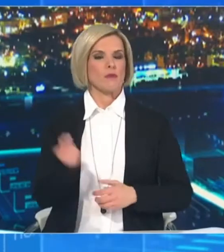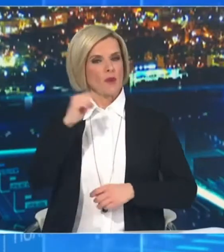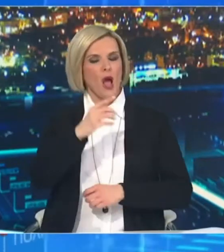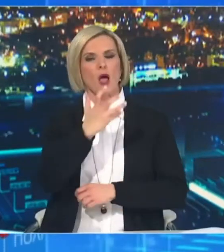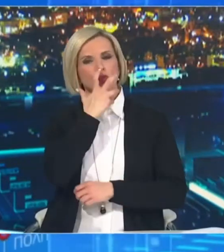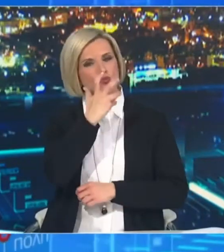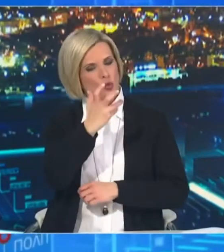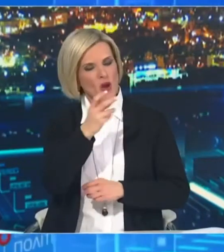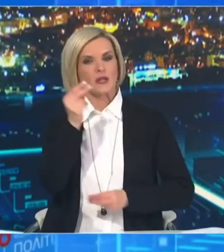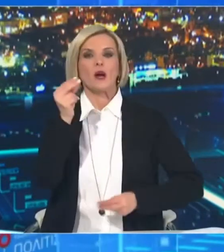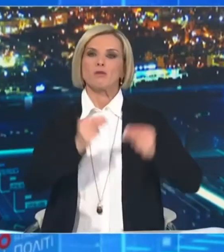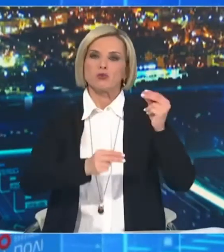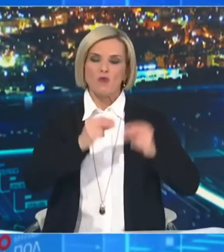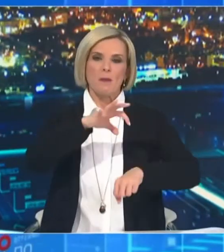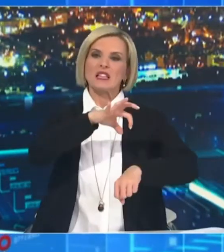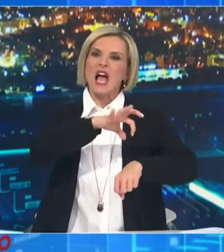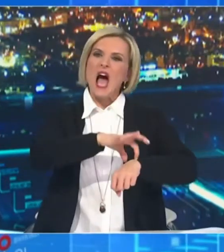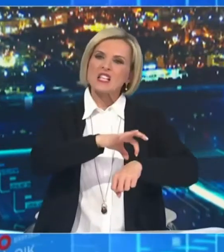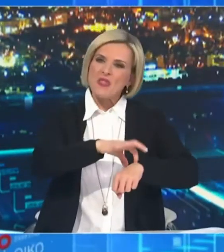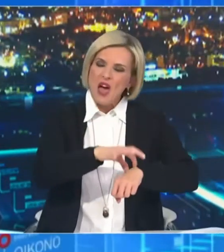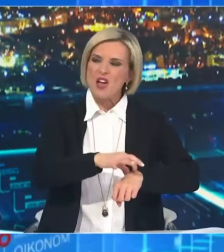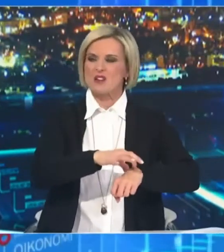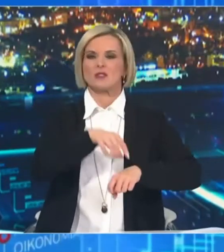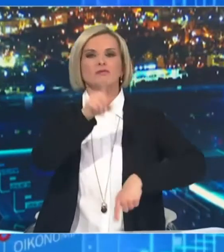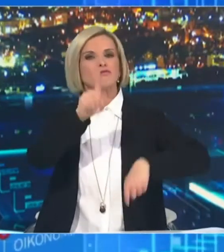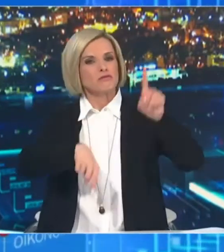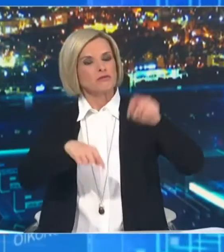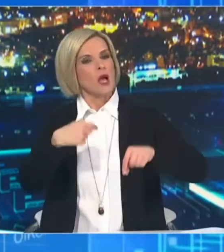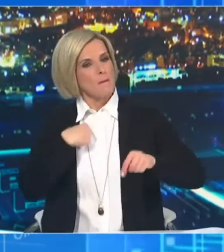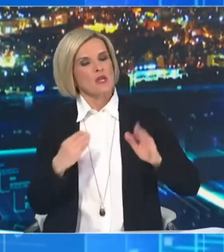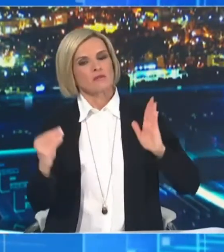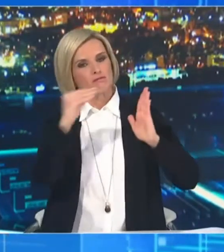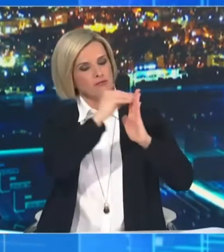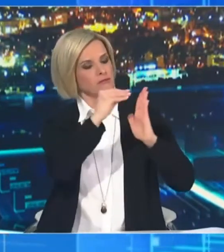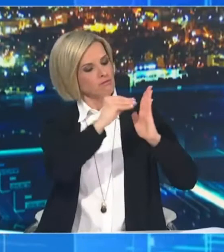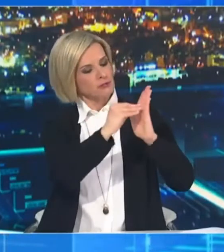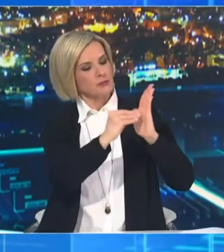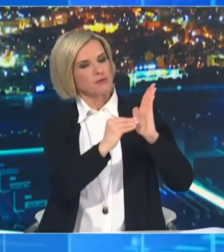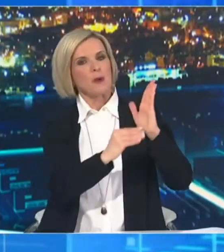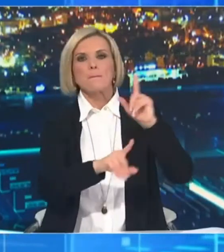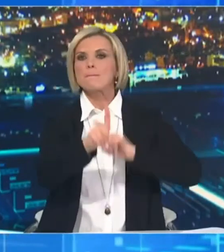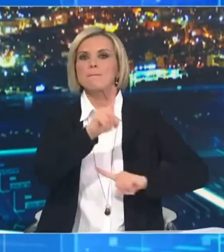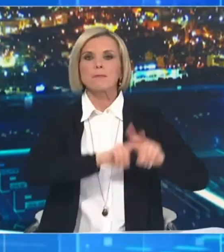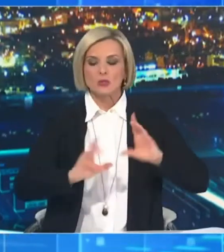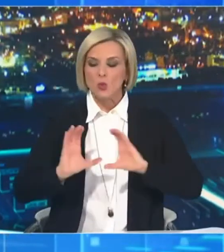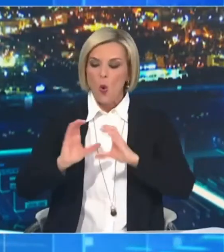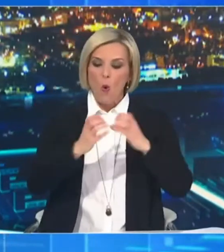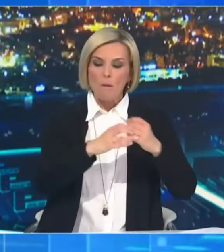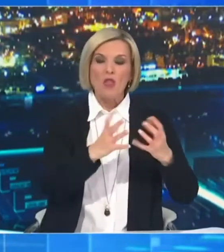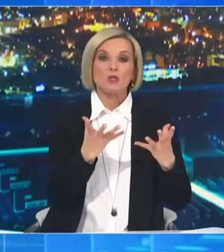καταταγούν μέσα στην ομάδα αυτή των νοσημάτων αυξημένου κινδύνου.